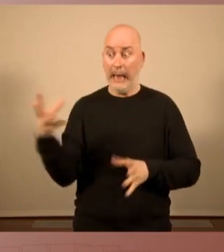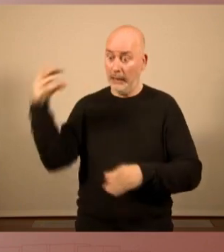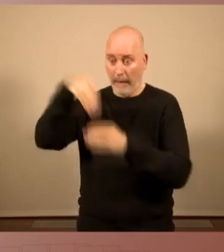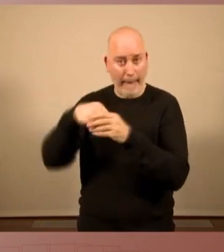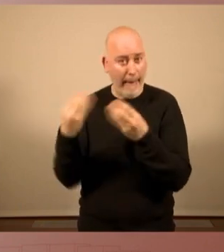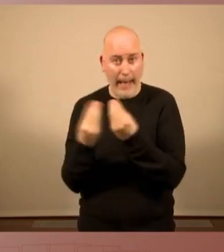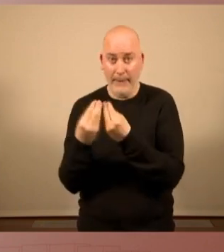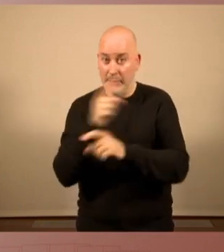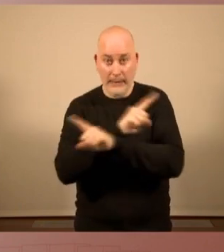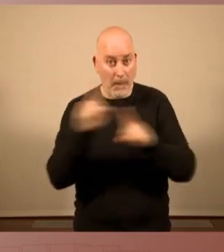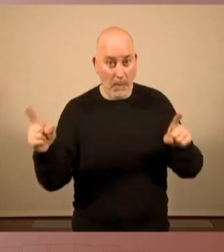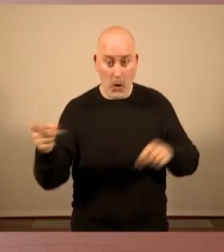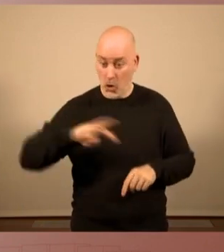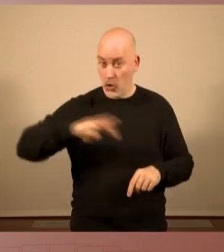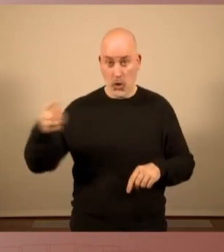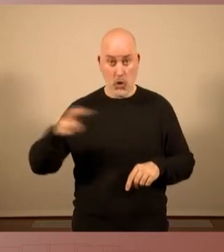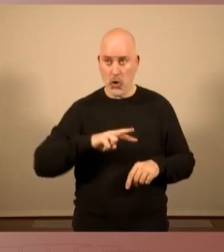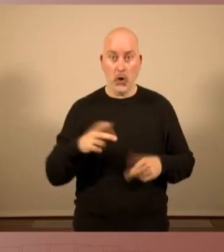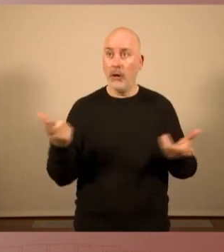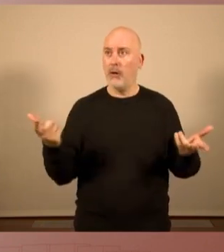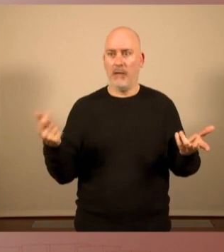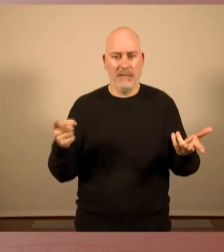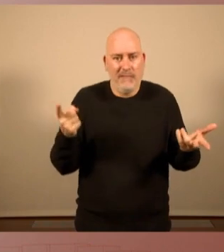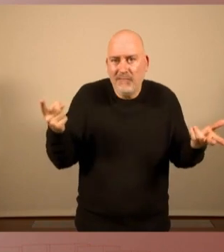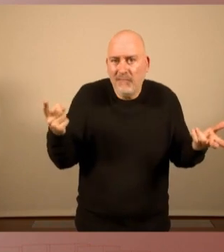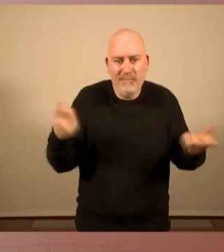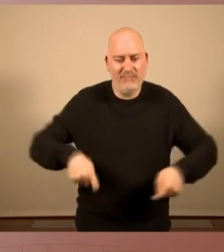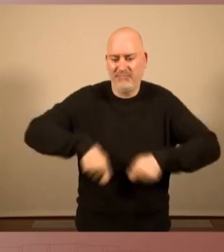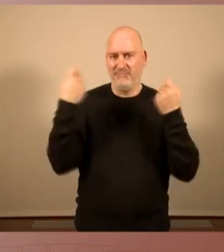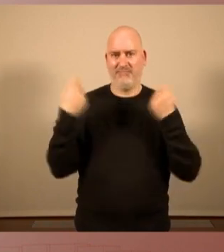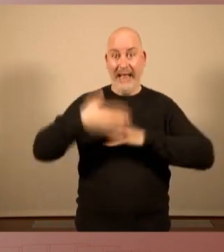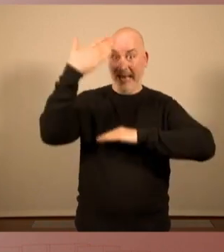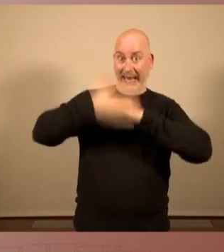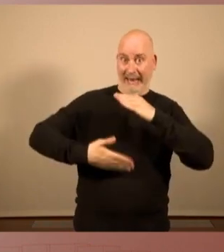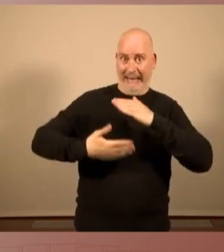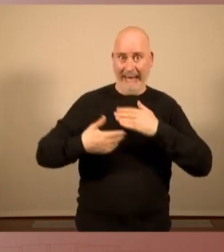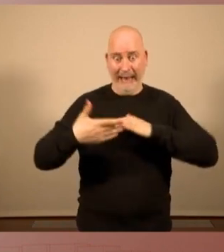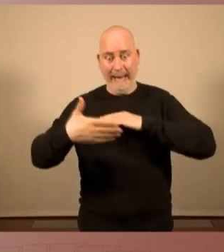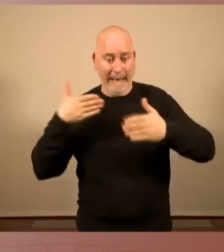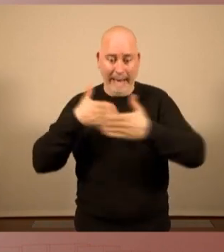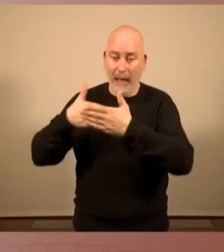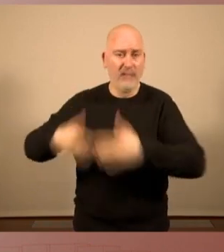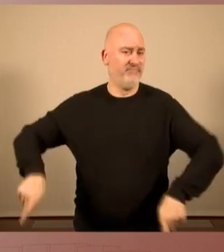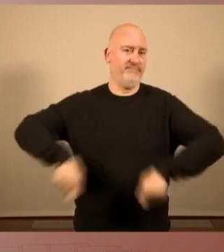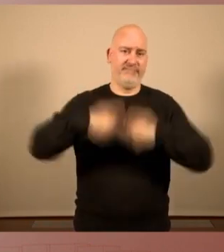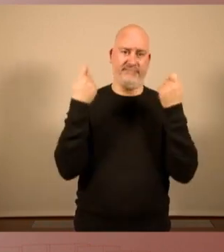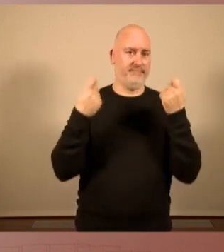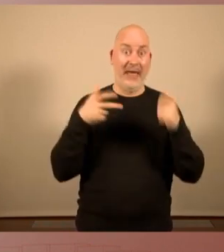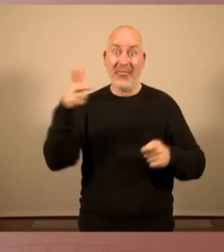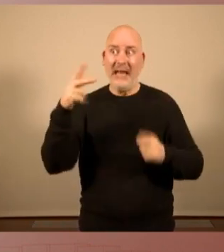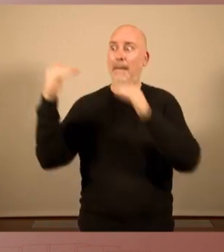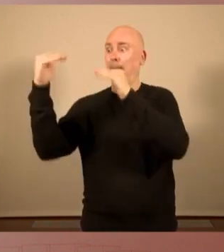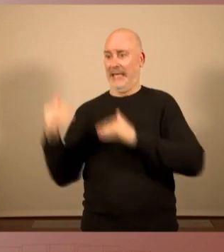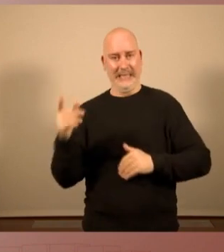el que cal és desbordar els marcs jurídics, no pas retallar drets. I aquest Parlament